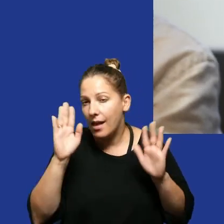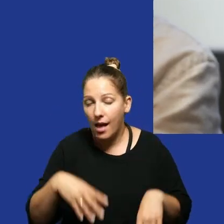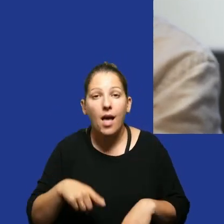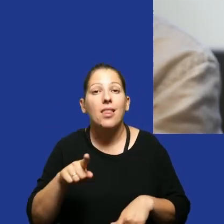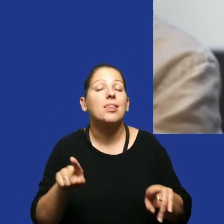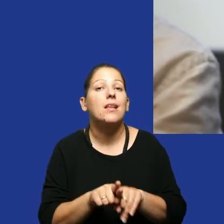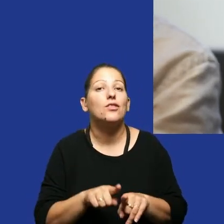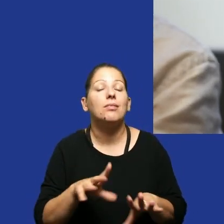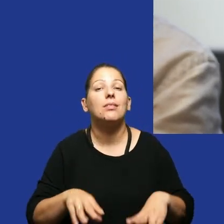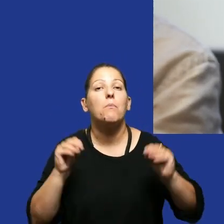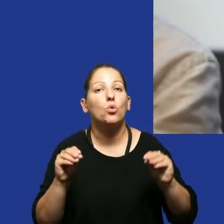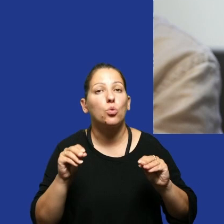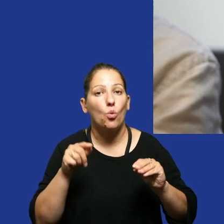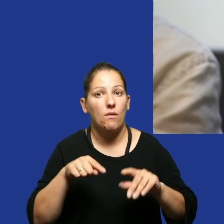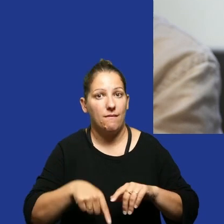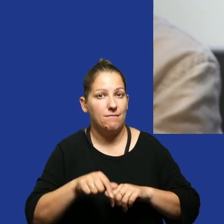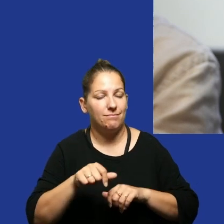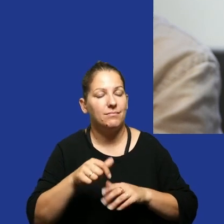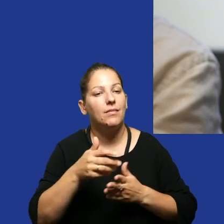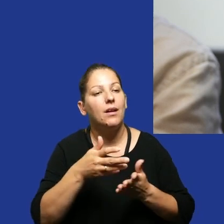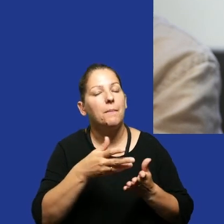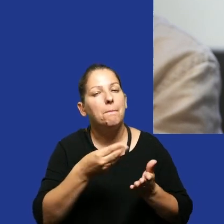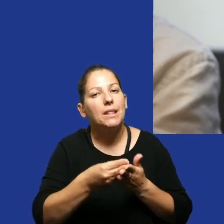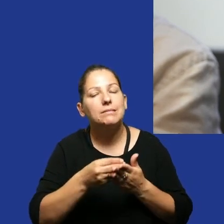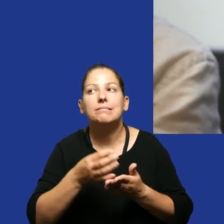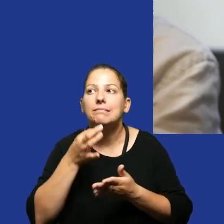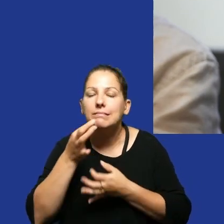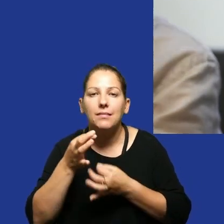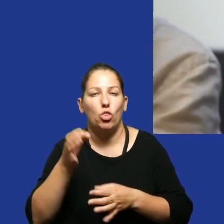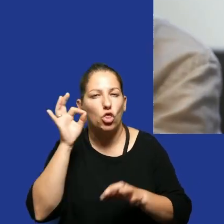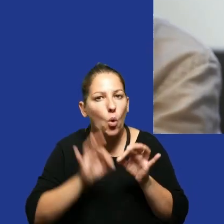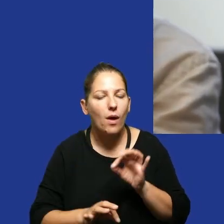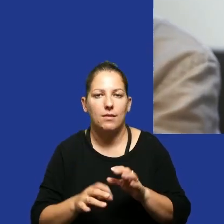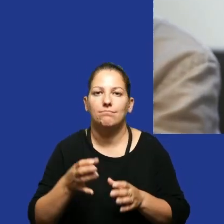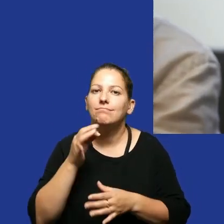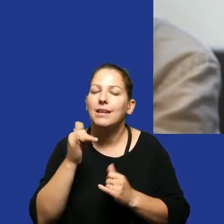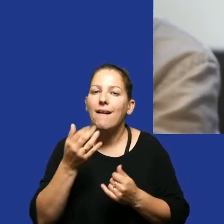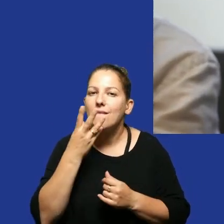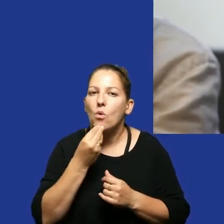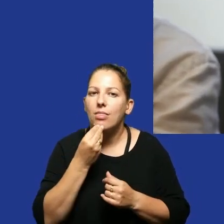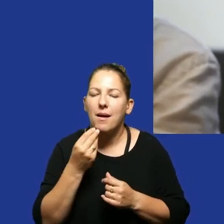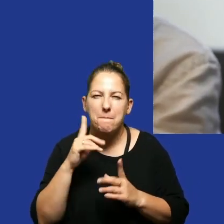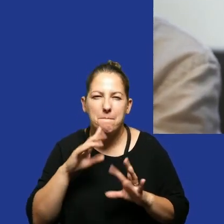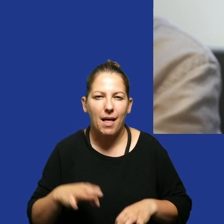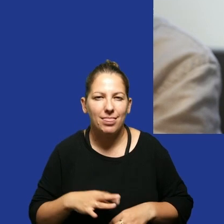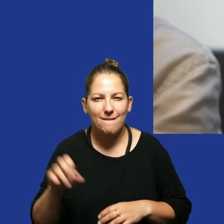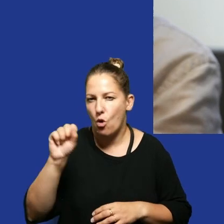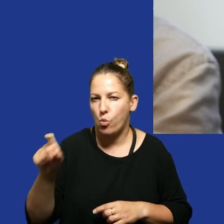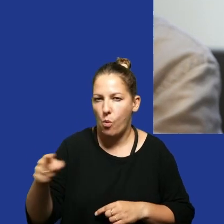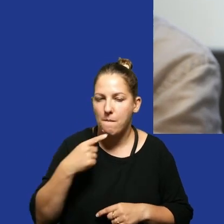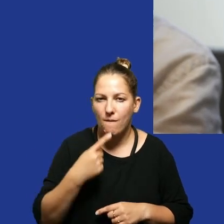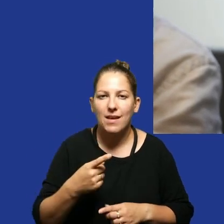każdym razie również na początku tego rozdawnictwa zwracaliśmy się z pytaniami dokładnie takimi, jakie tu właśnie pan z Wrocławia